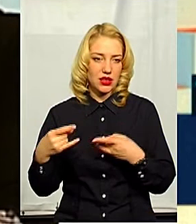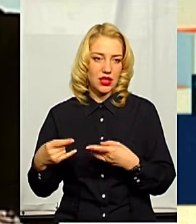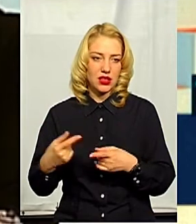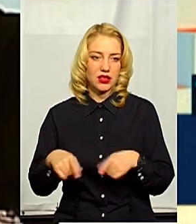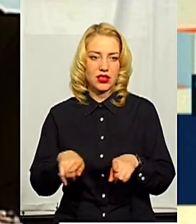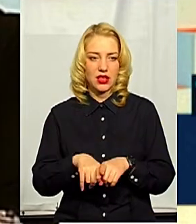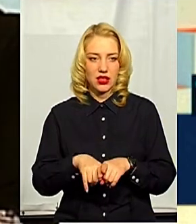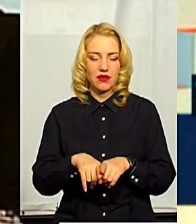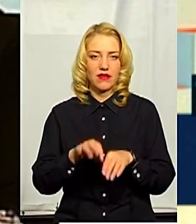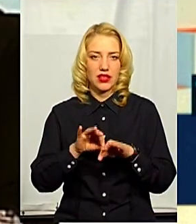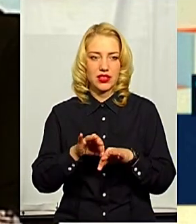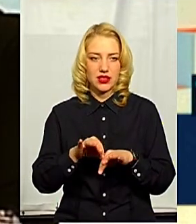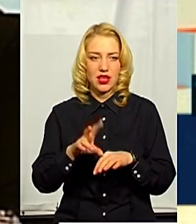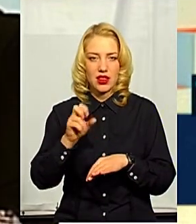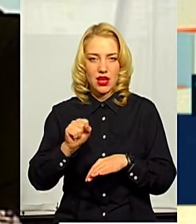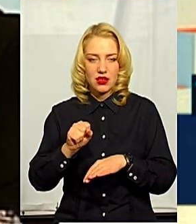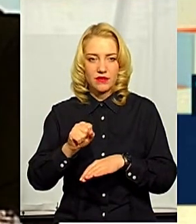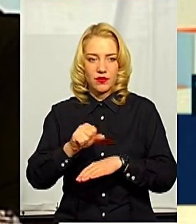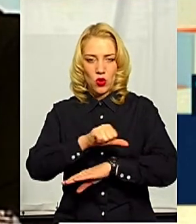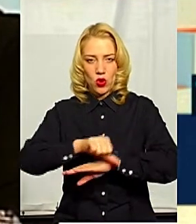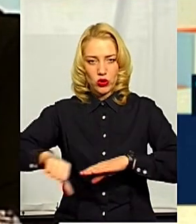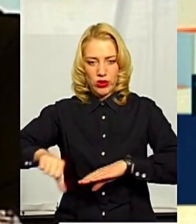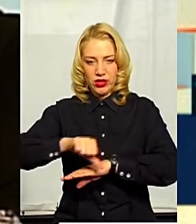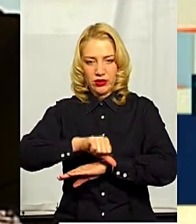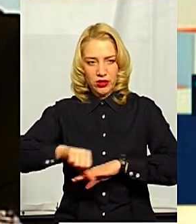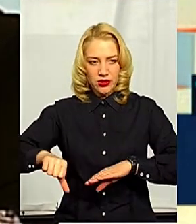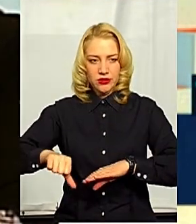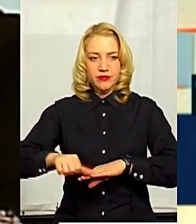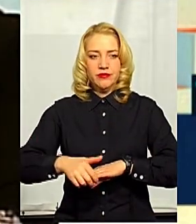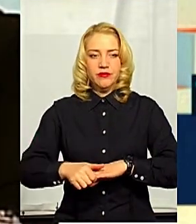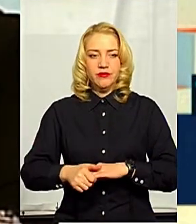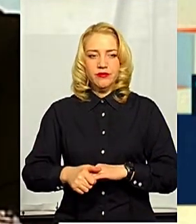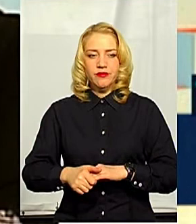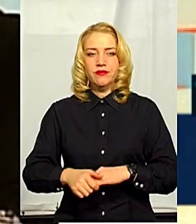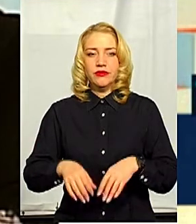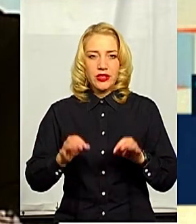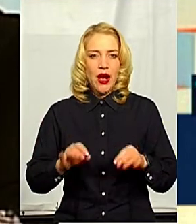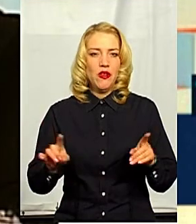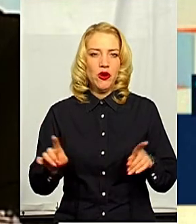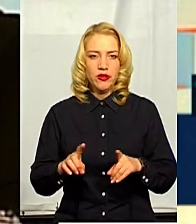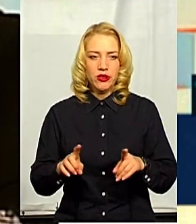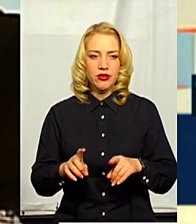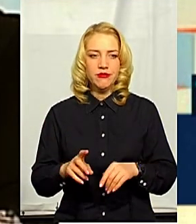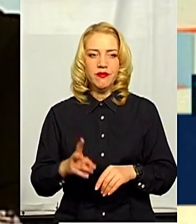Такий скринінг ведеться прикордонниками. Звичайно, що